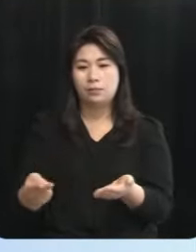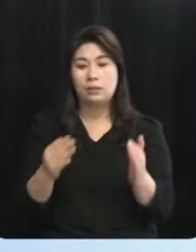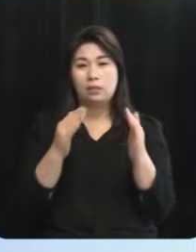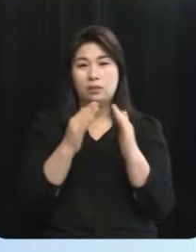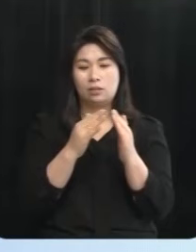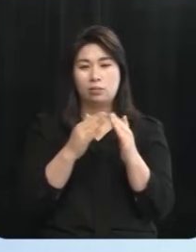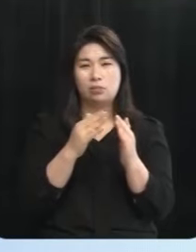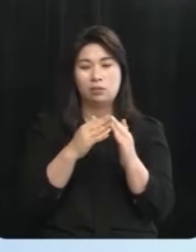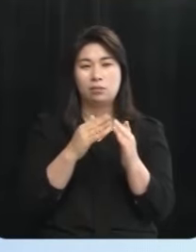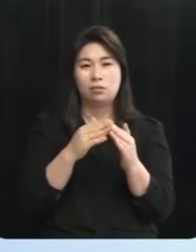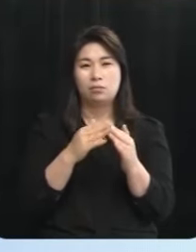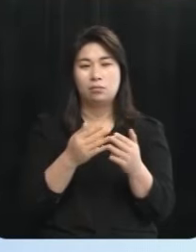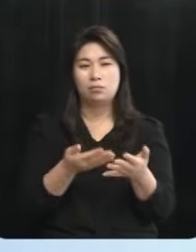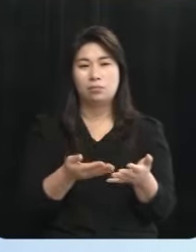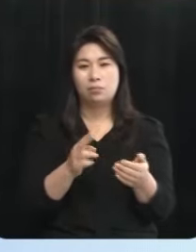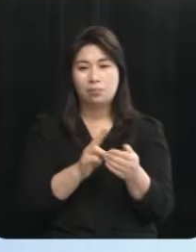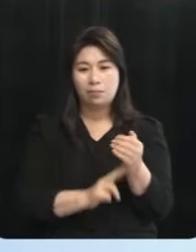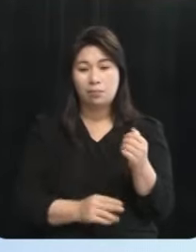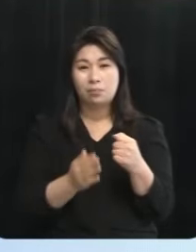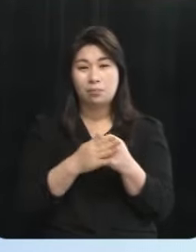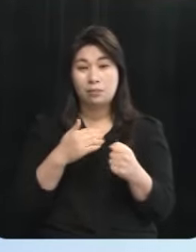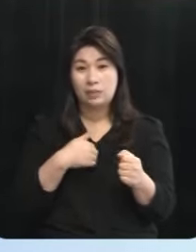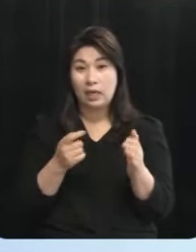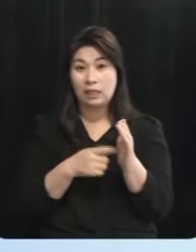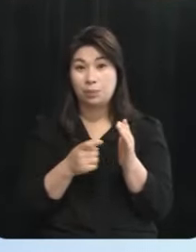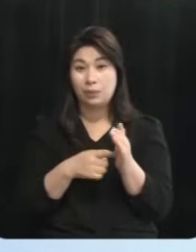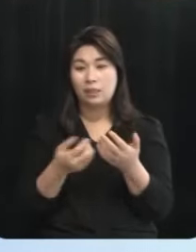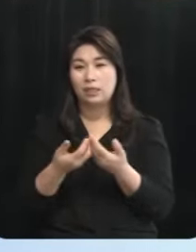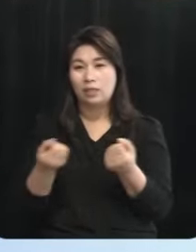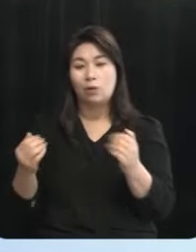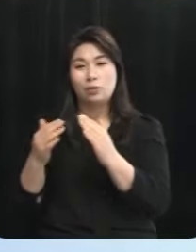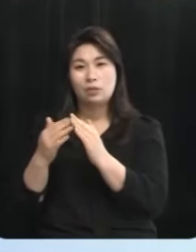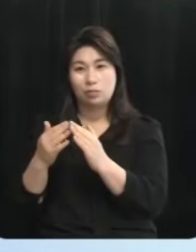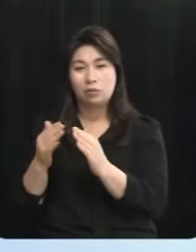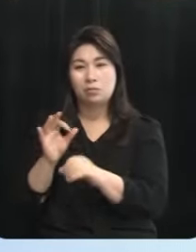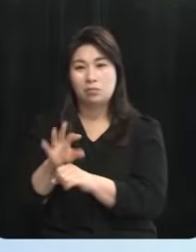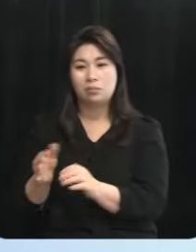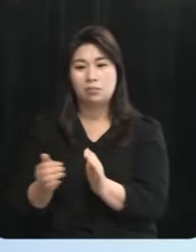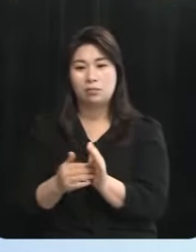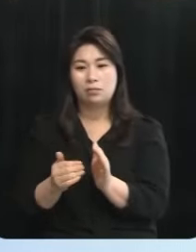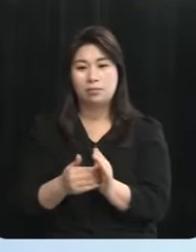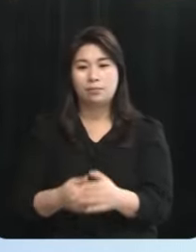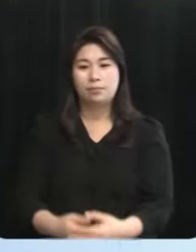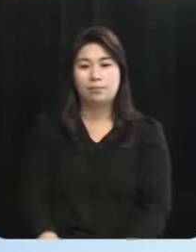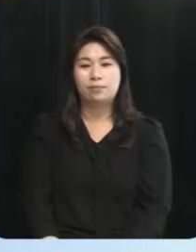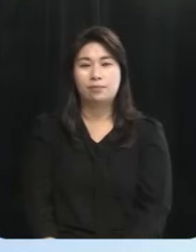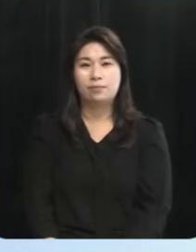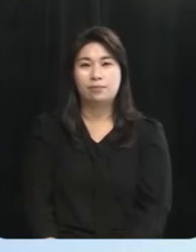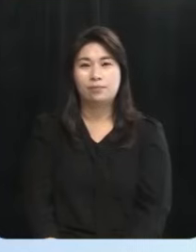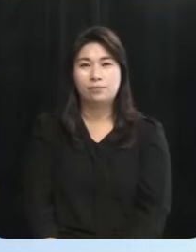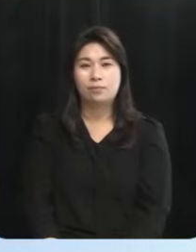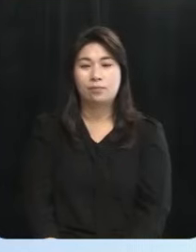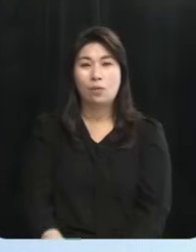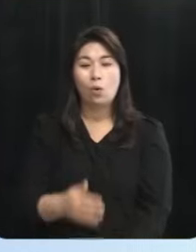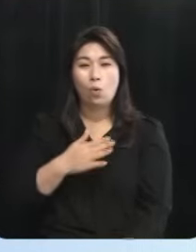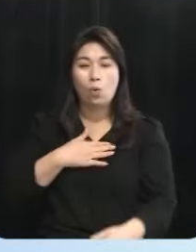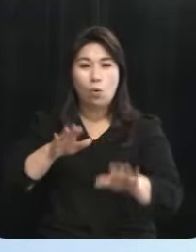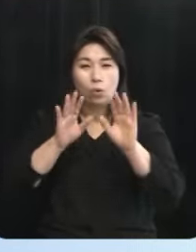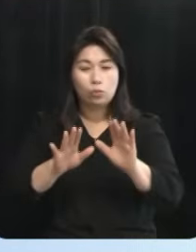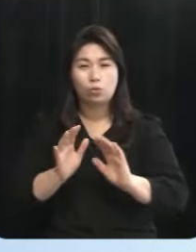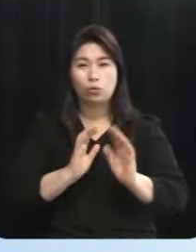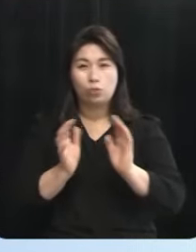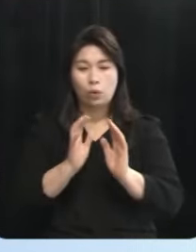내놓으셨습니다 그래서 제가 급히 따로 집을 구했습니다 저는 오늘 토론이